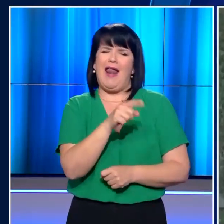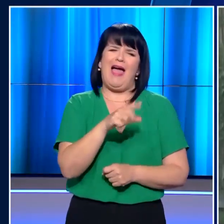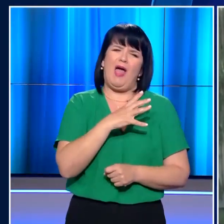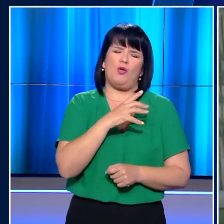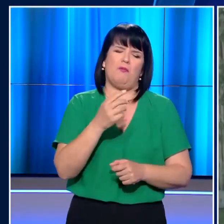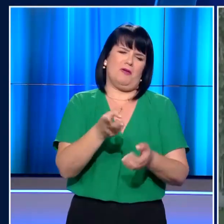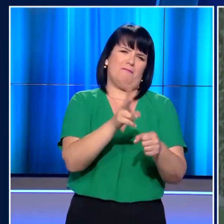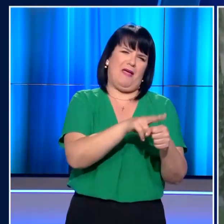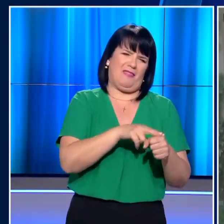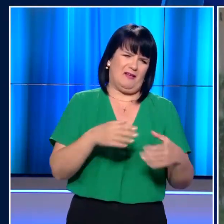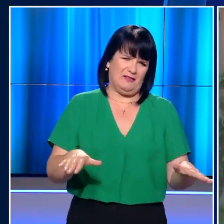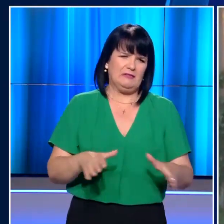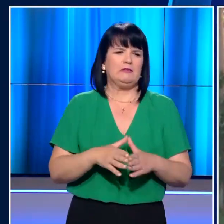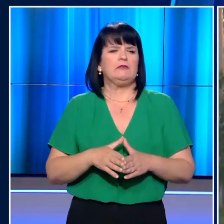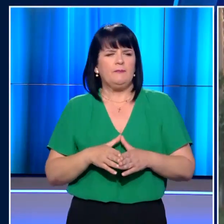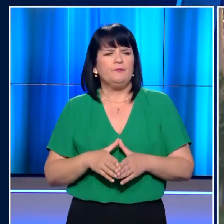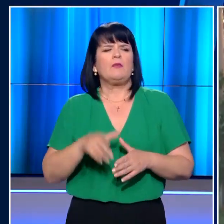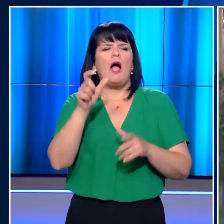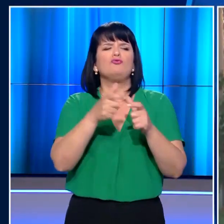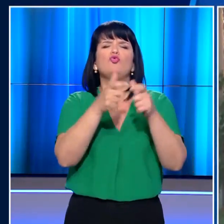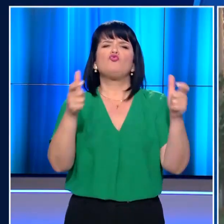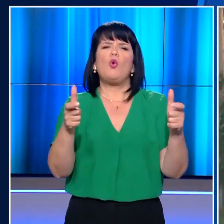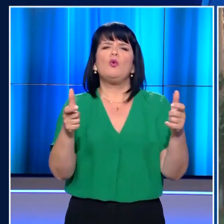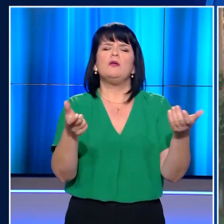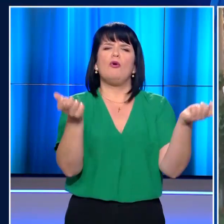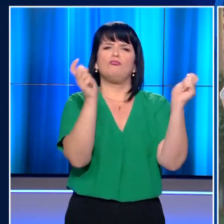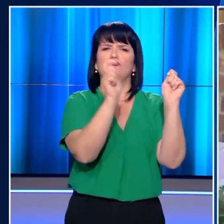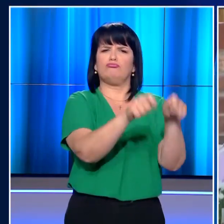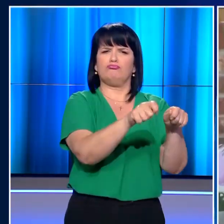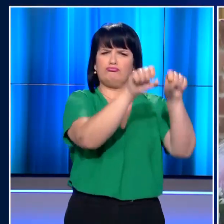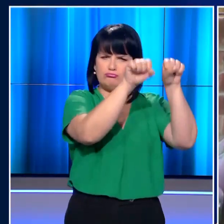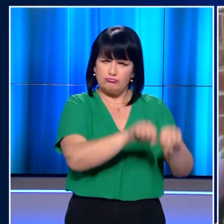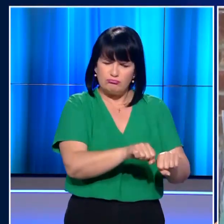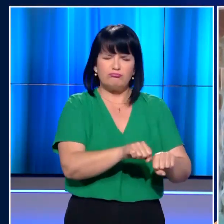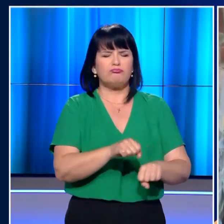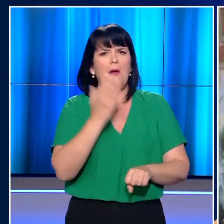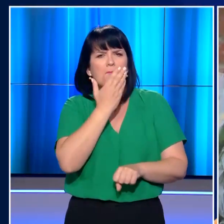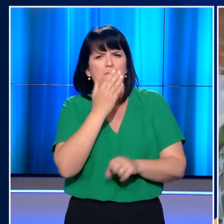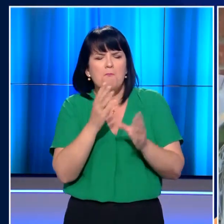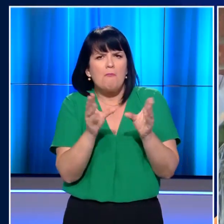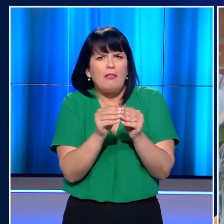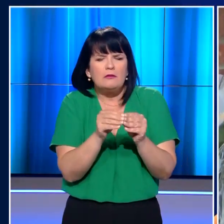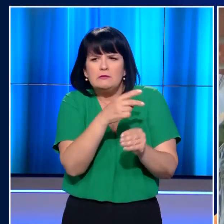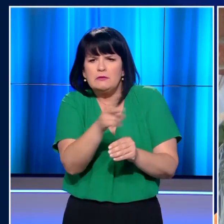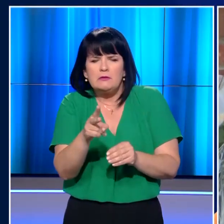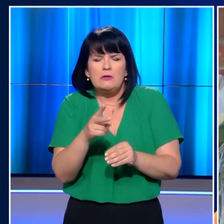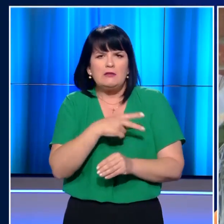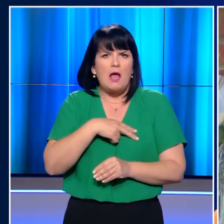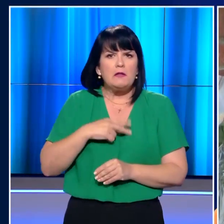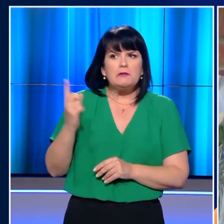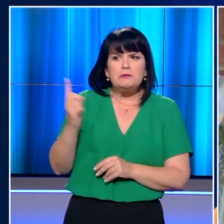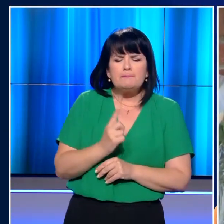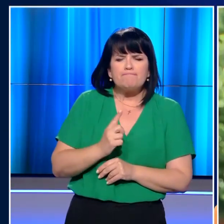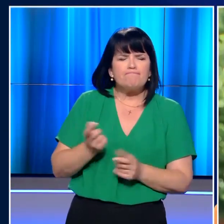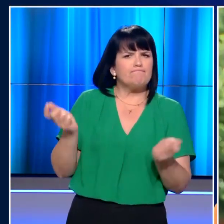Το σχόλιο στο οποίο δίδασκε η ιστορία ο Τζέιμς Φέρλογκ παραμένει κλειστό. Οι μαθητές του δεν μπορούν να διανοηθούν ότι δεν θα ξαναβούν τον γυαλαστό καθηγητή τους